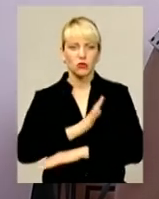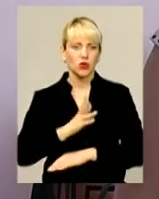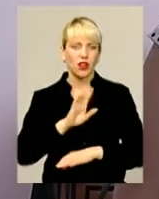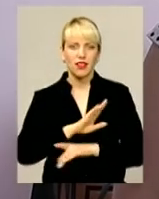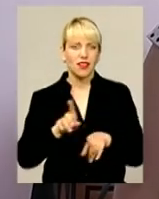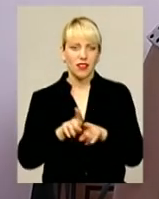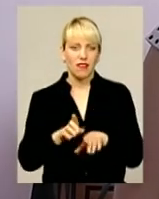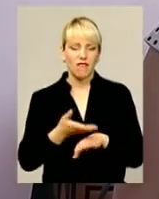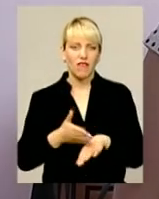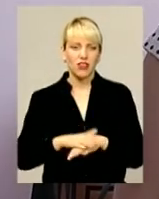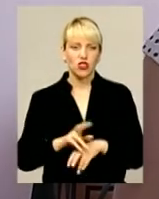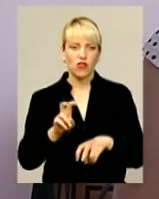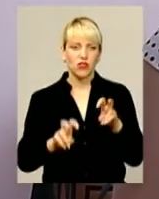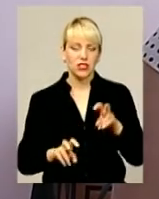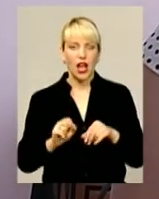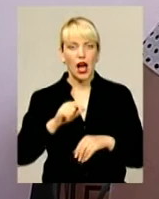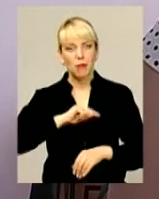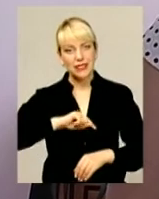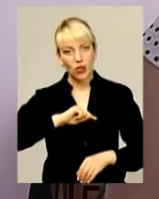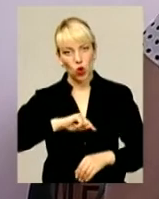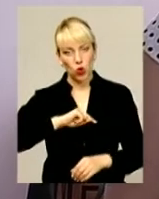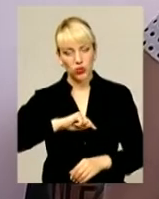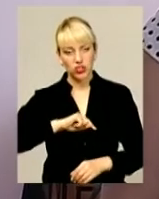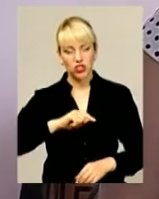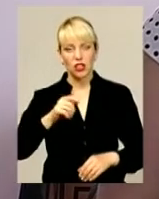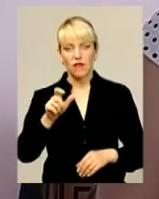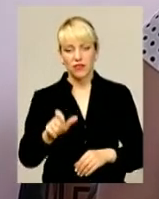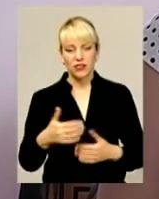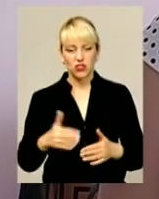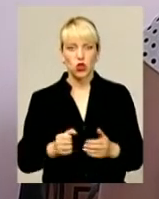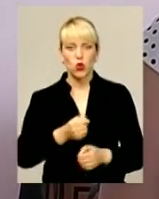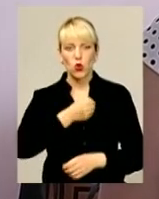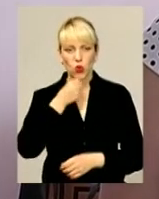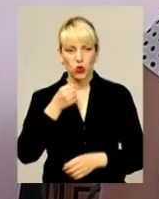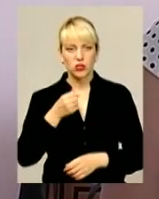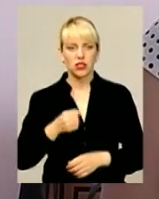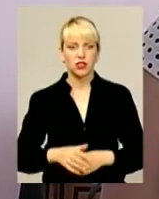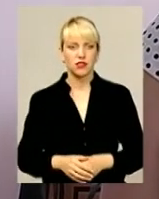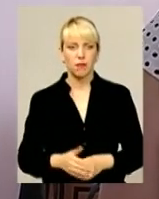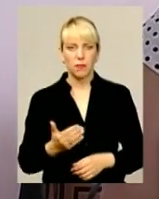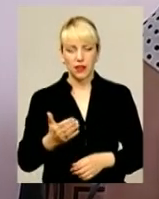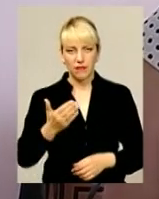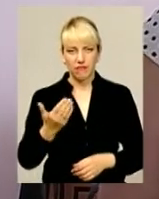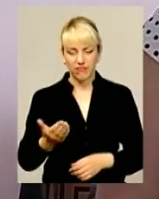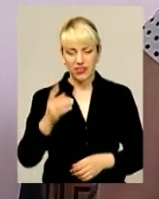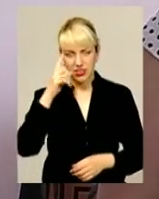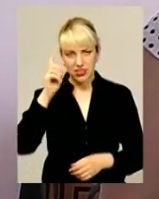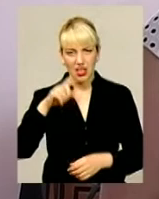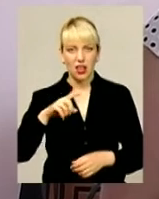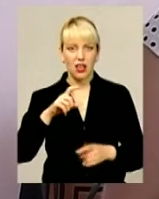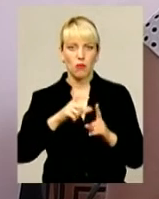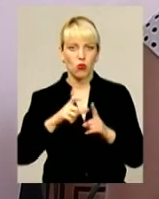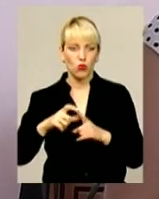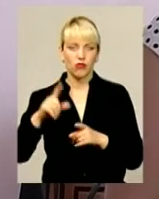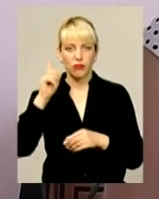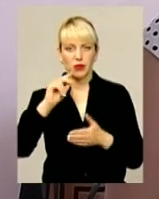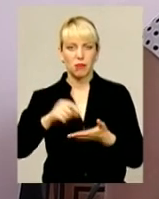важко висидіти, як всім. А психологічно він вже доволі дорослий, він знає букви,